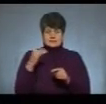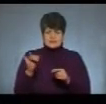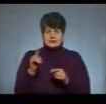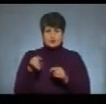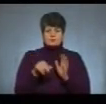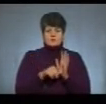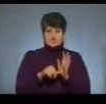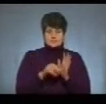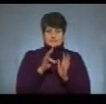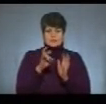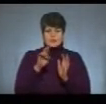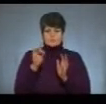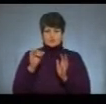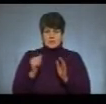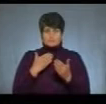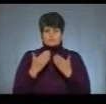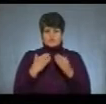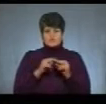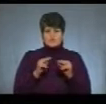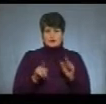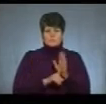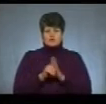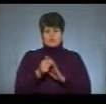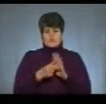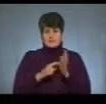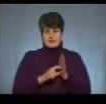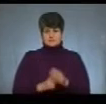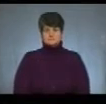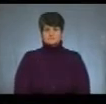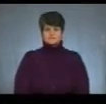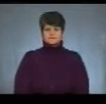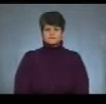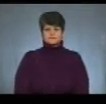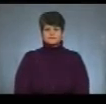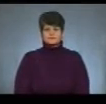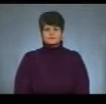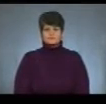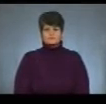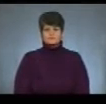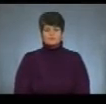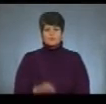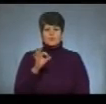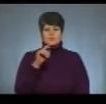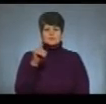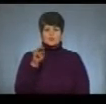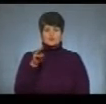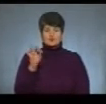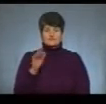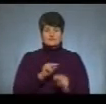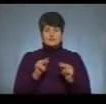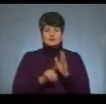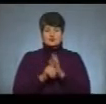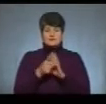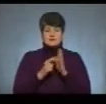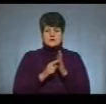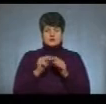Назарія Яремчука і поспілкувалася з вчителями початкових класів. Далі у сюжеті. Ольга Зудько – вчитель початкових класів